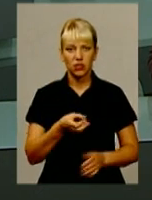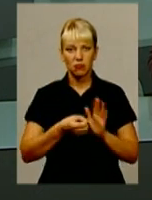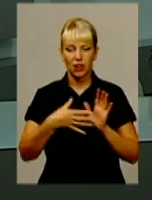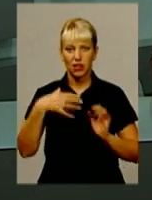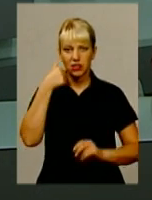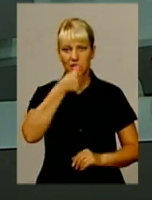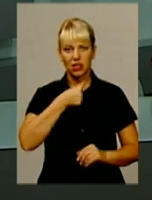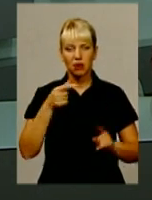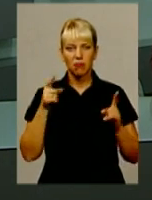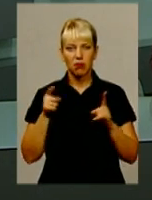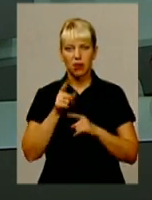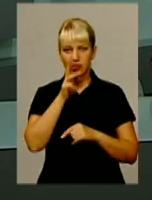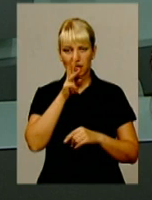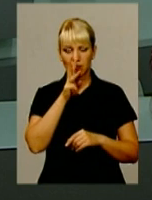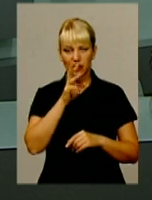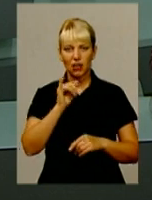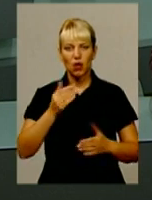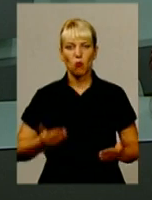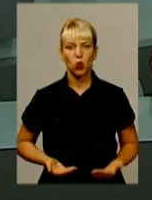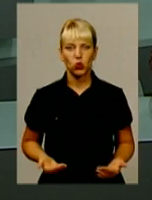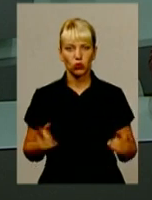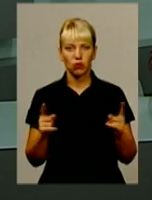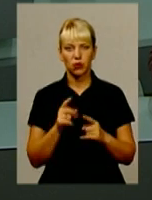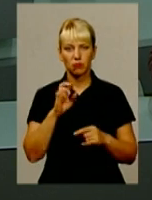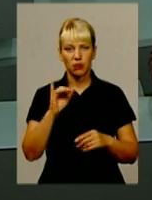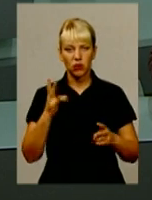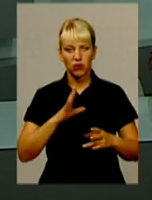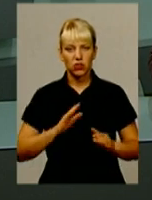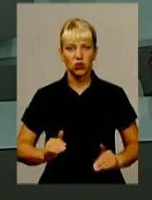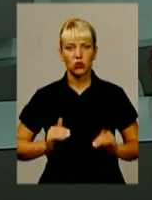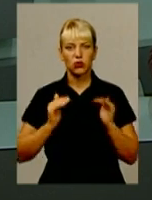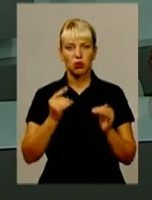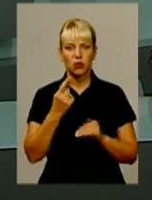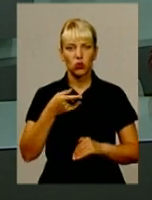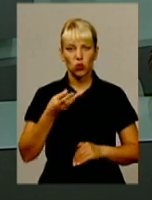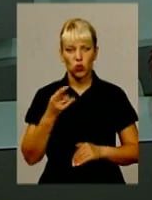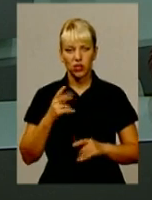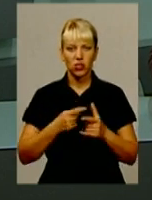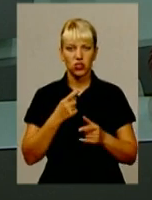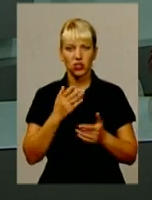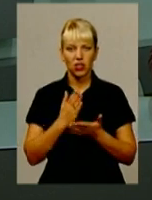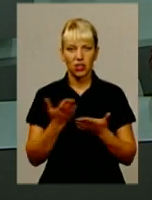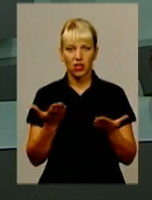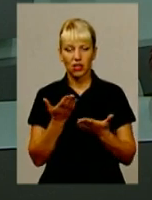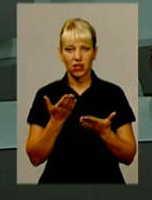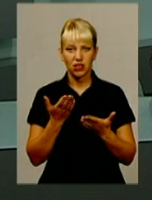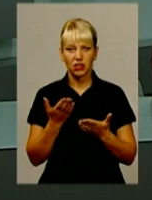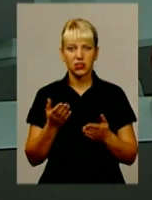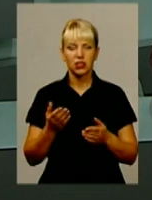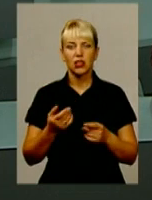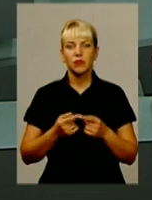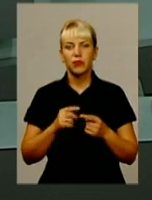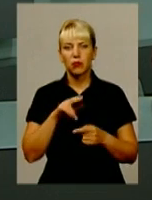рік, мінімальна зарплатня та прожитковий мінімум мали б зрости лише з 1 грудня. То чи є підводні камені у такій